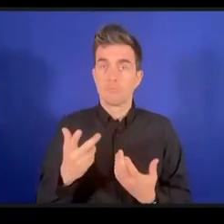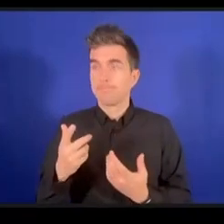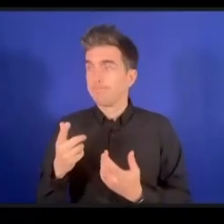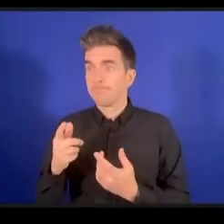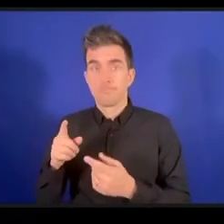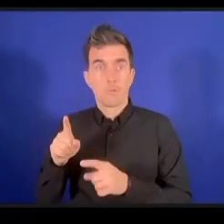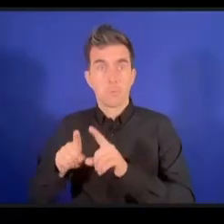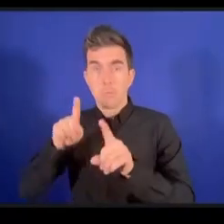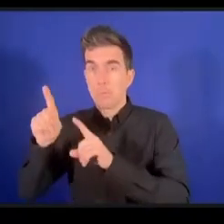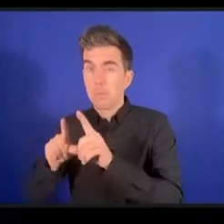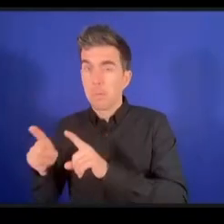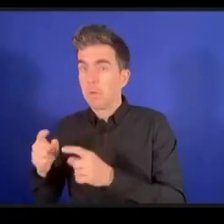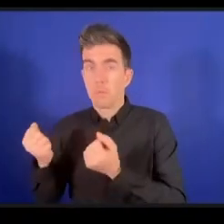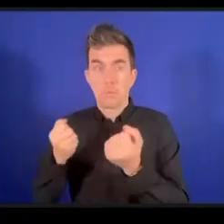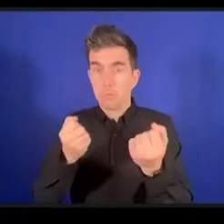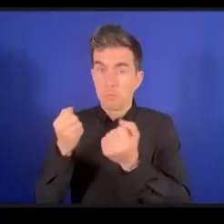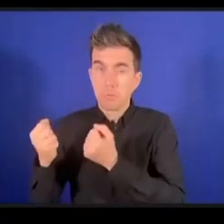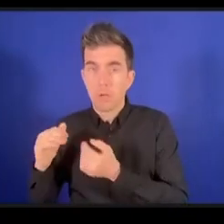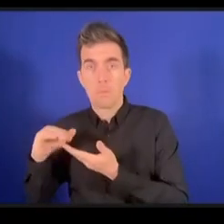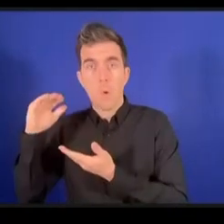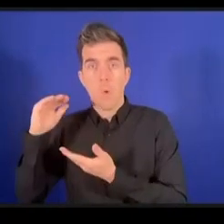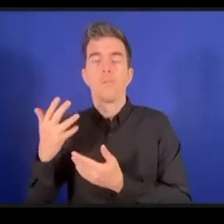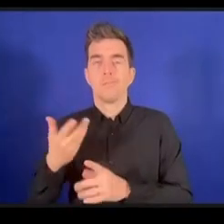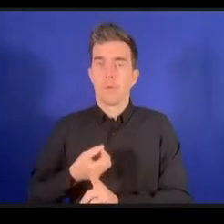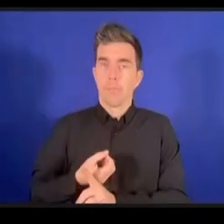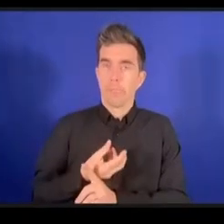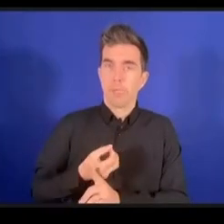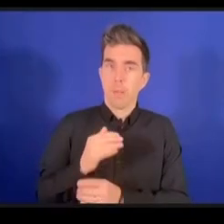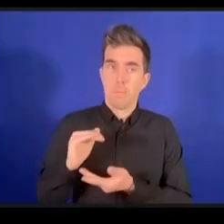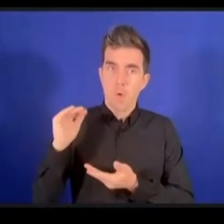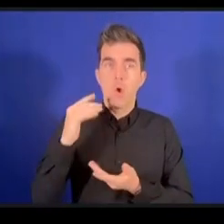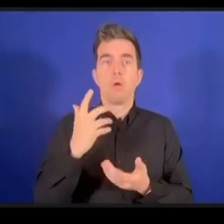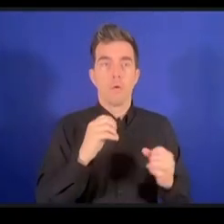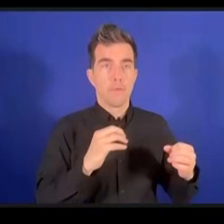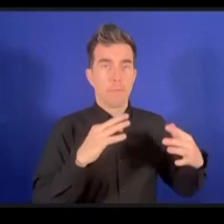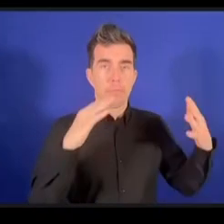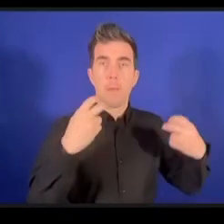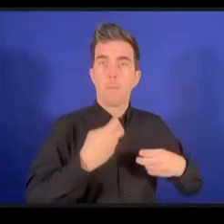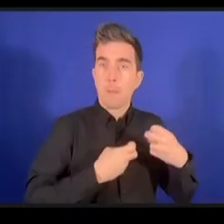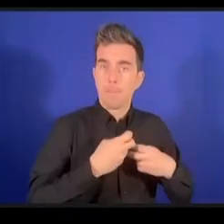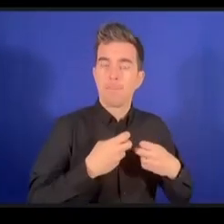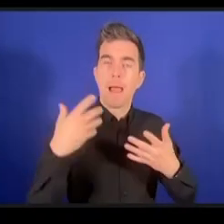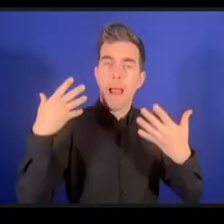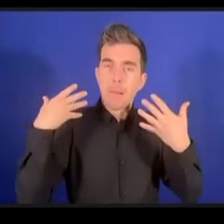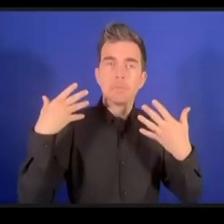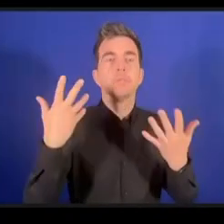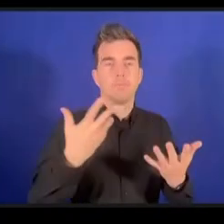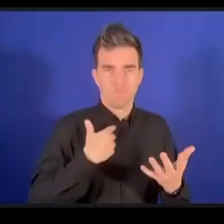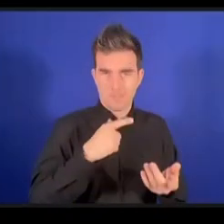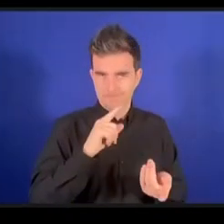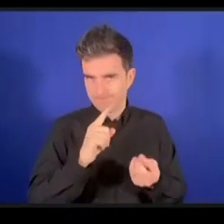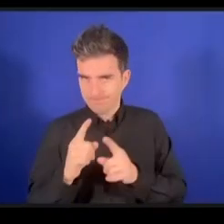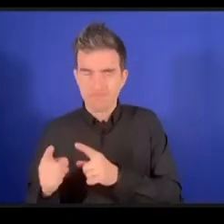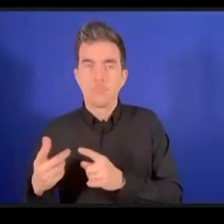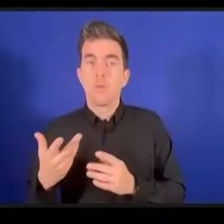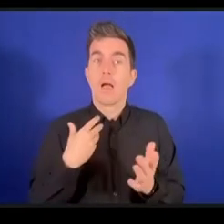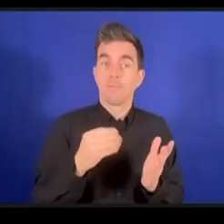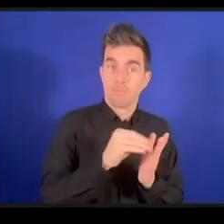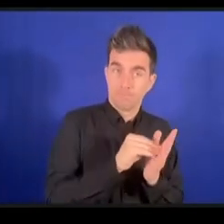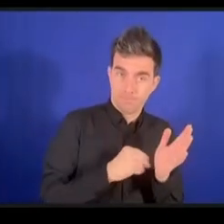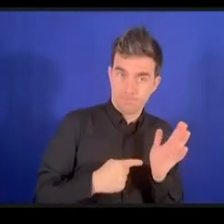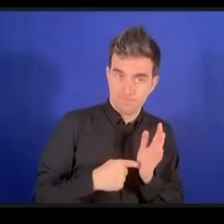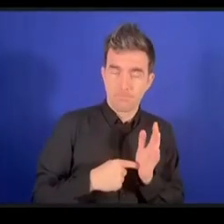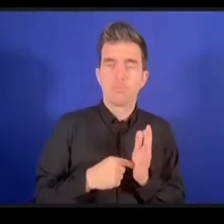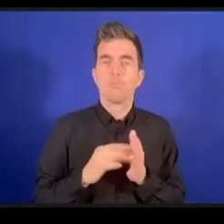تقرير حول وضعية الصحة الرقمية لعام 2022 وهذا يغطي 58 من